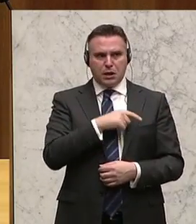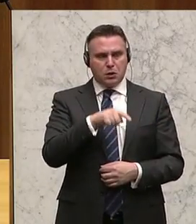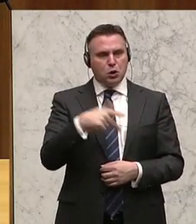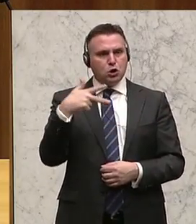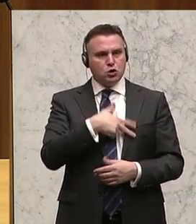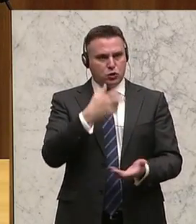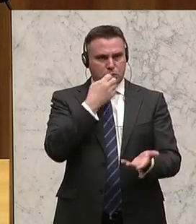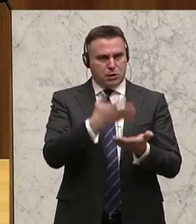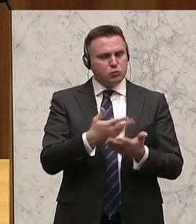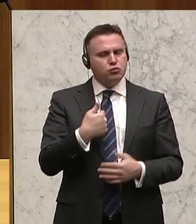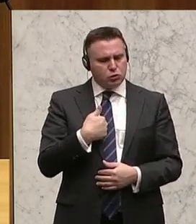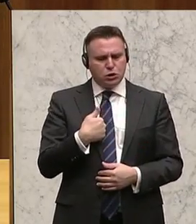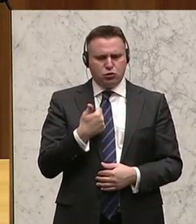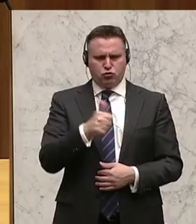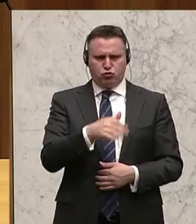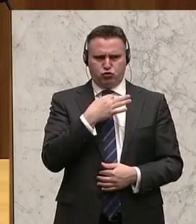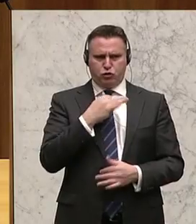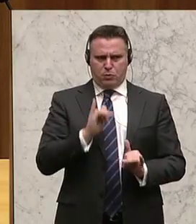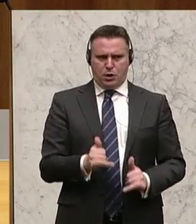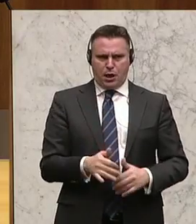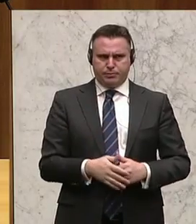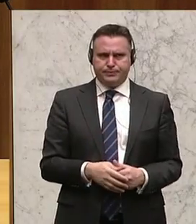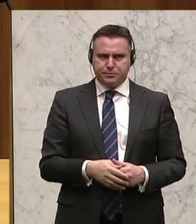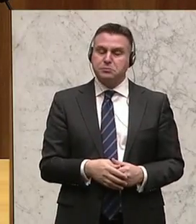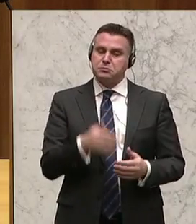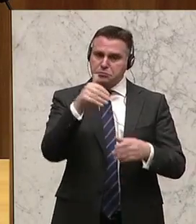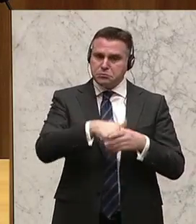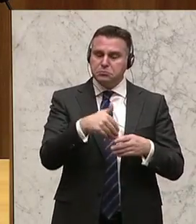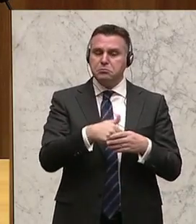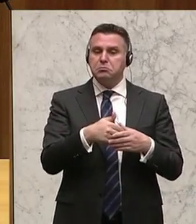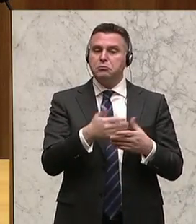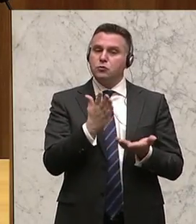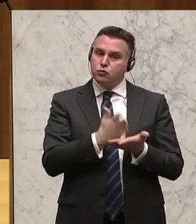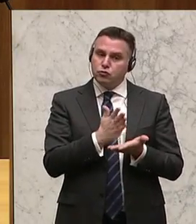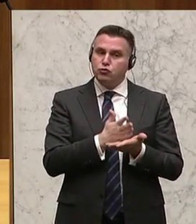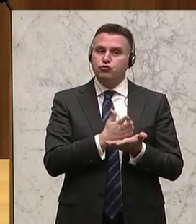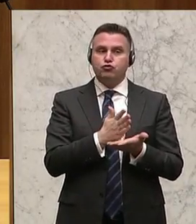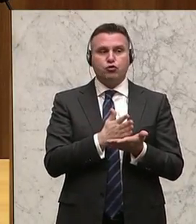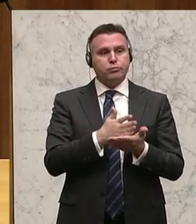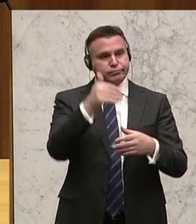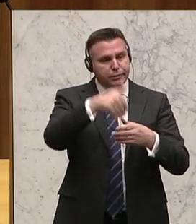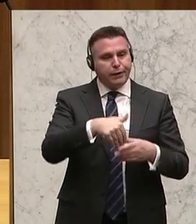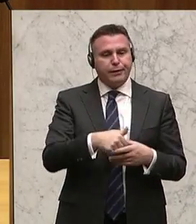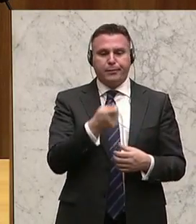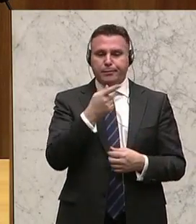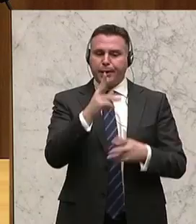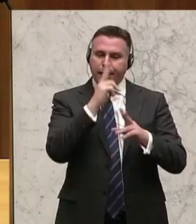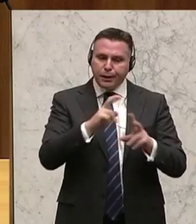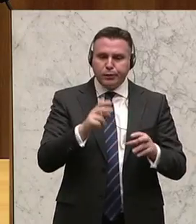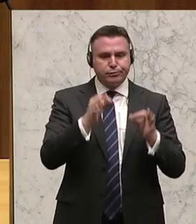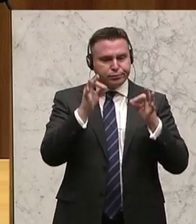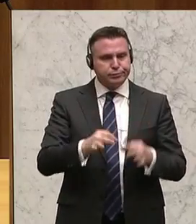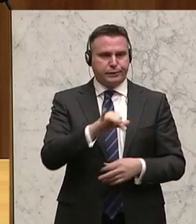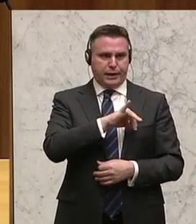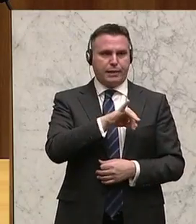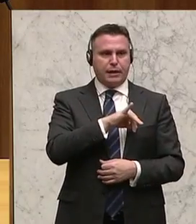Sozialbericht zu, weil doch sehr interessante Fakten und Analysen darin enthalten